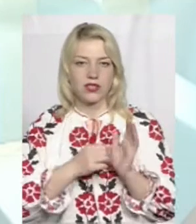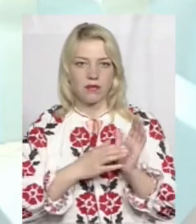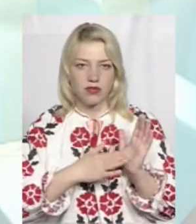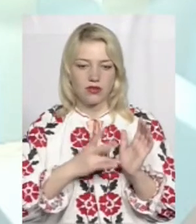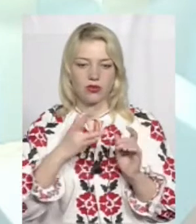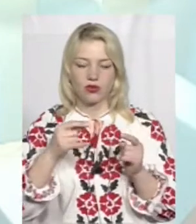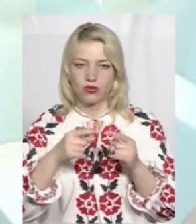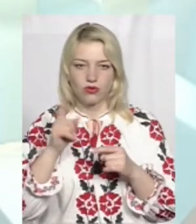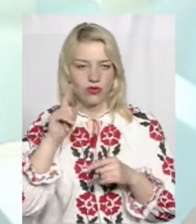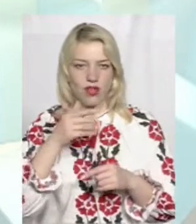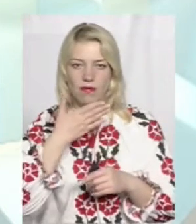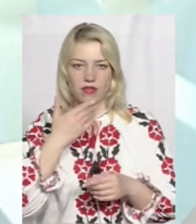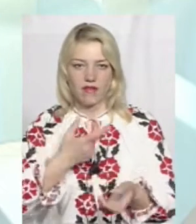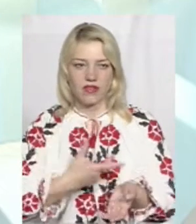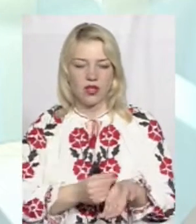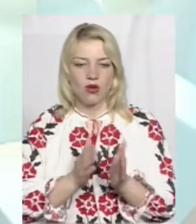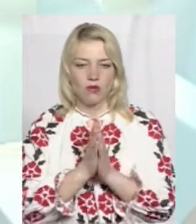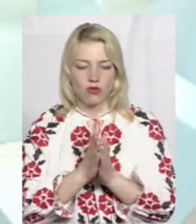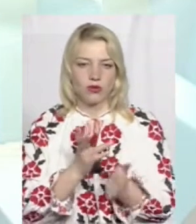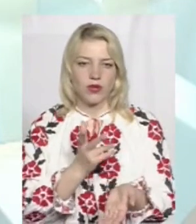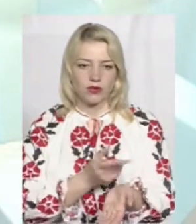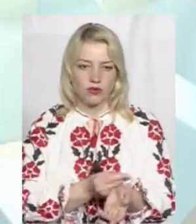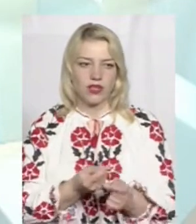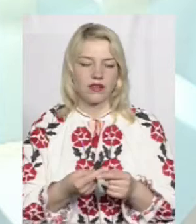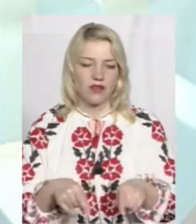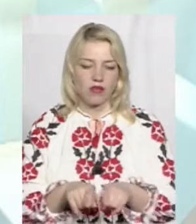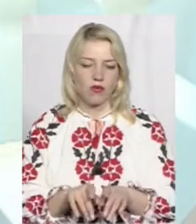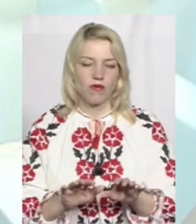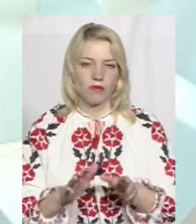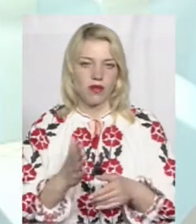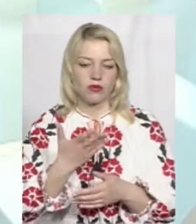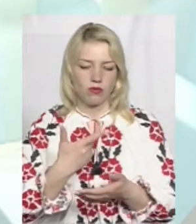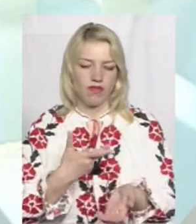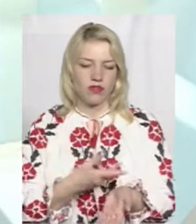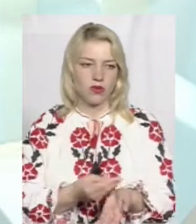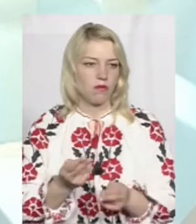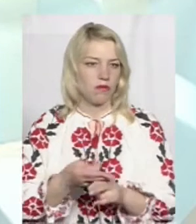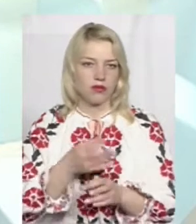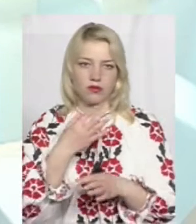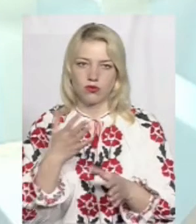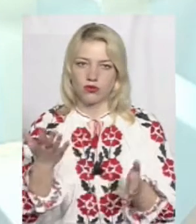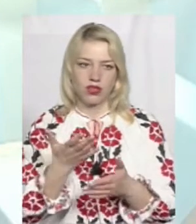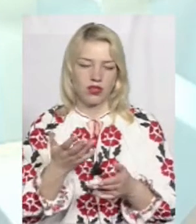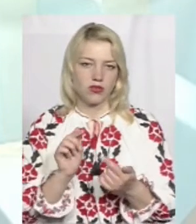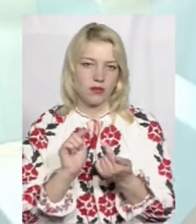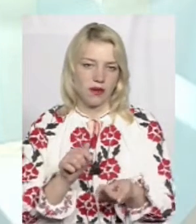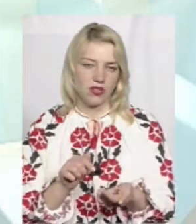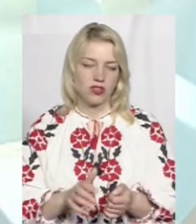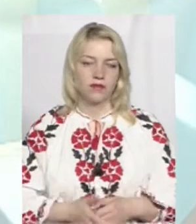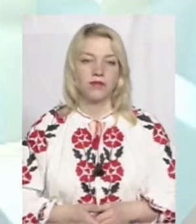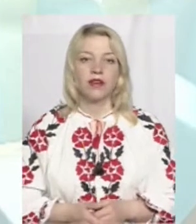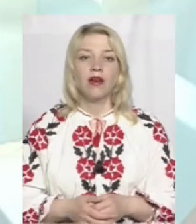але ми точно знаємо, що не вакциновані, просимо провакцинувати. І в даному випадку ми вакцинуємо без будь-яких таких заперечень.